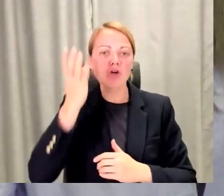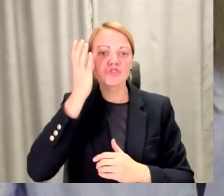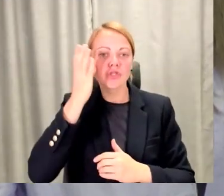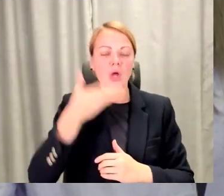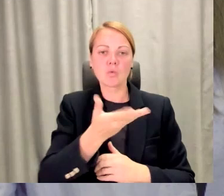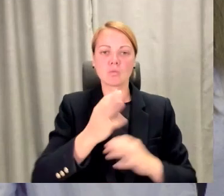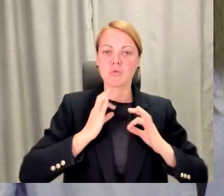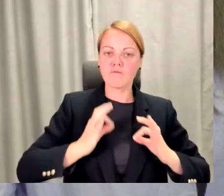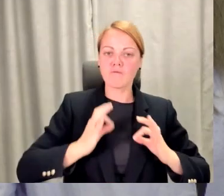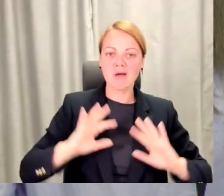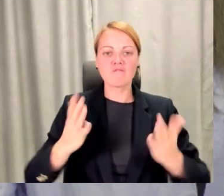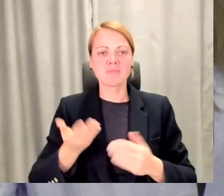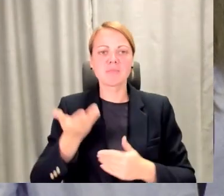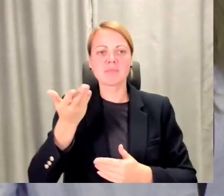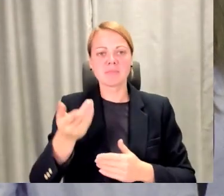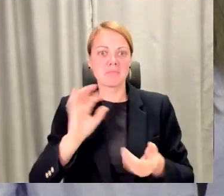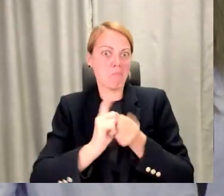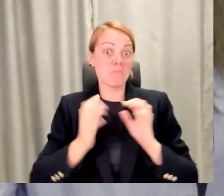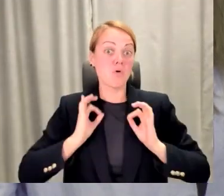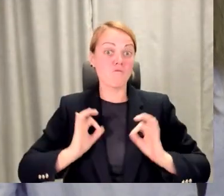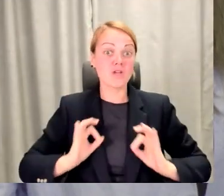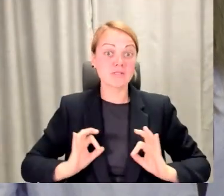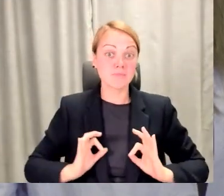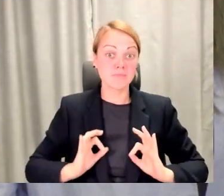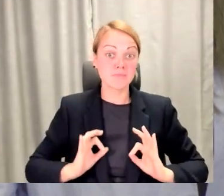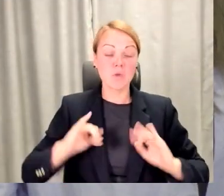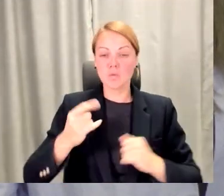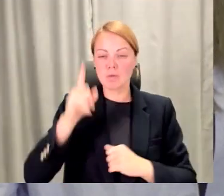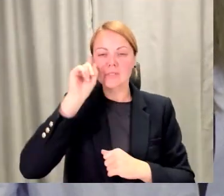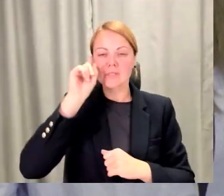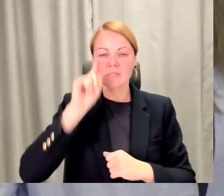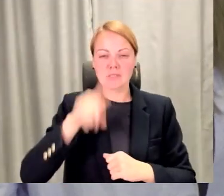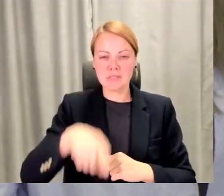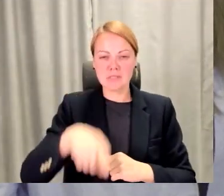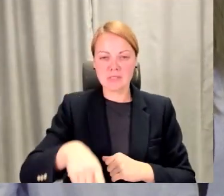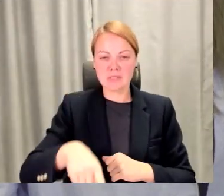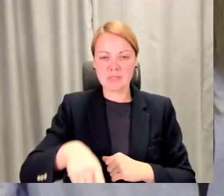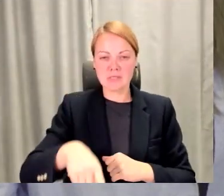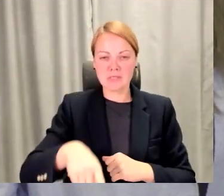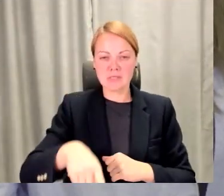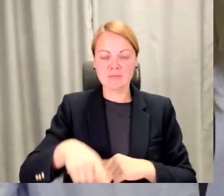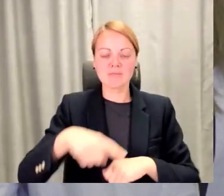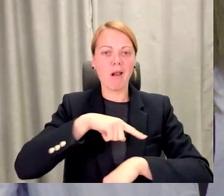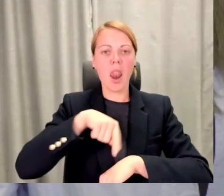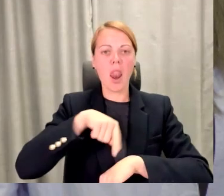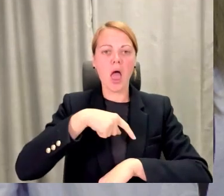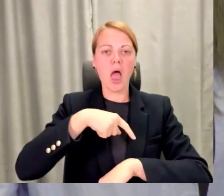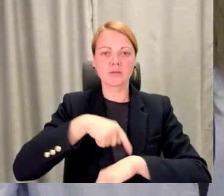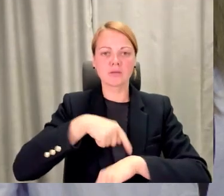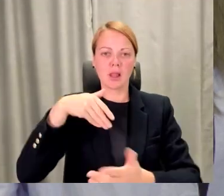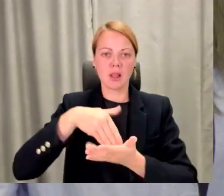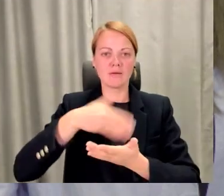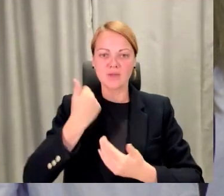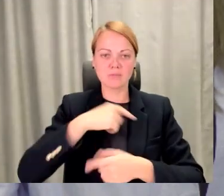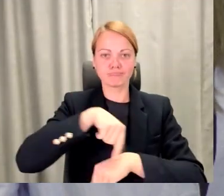Jo, kā zināms, laiks nestāv uz vietas un ir lietas, kas beidzas un kas sākas no jauna. Mēs šodien padiskutēsim par to,